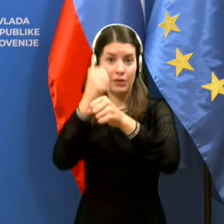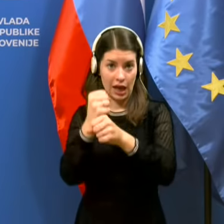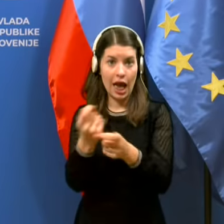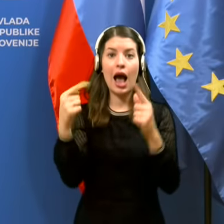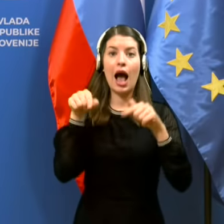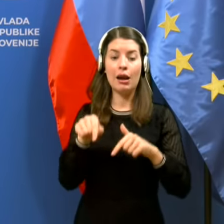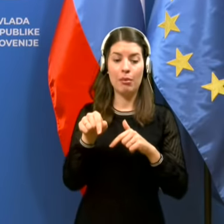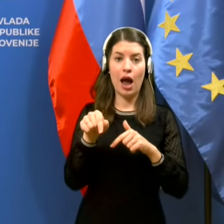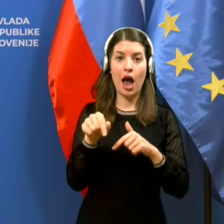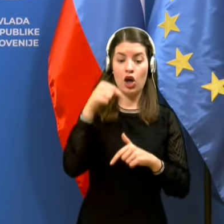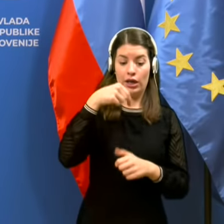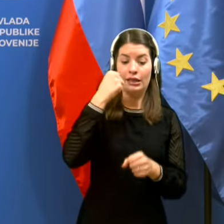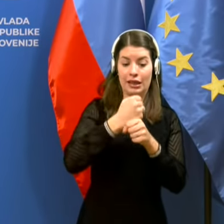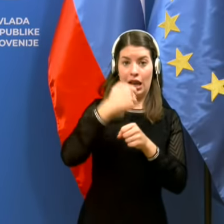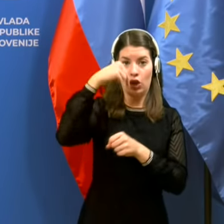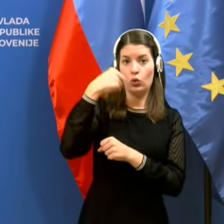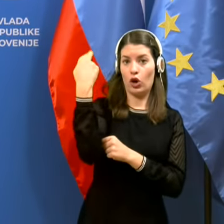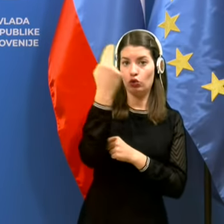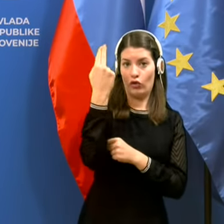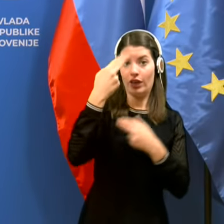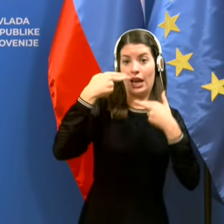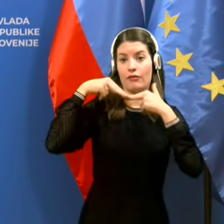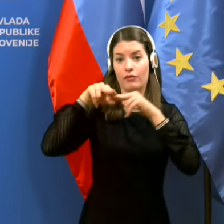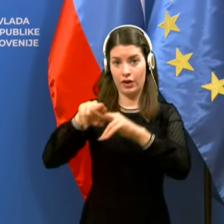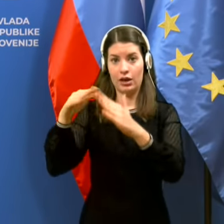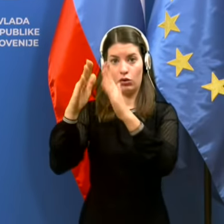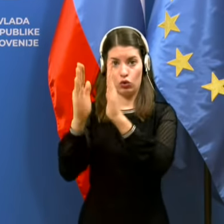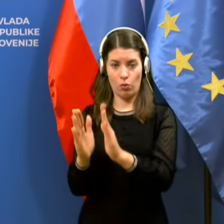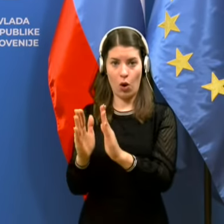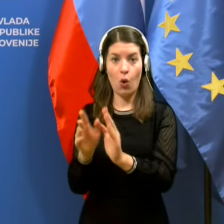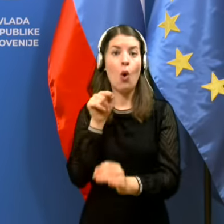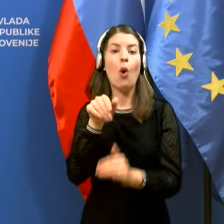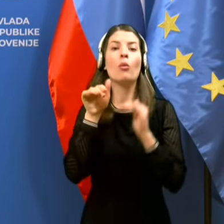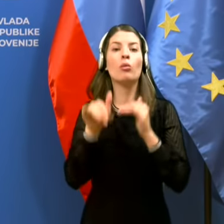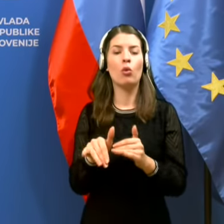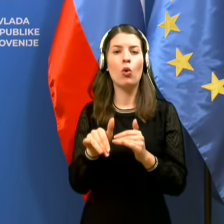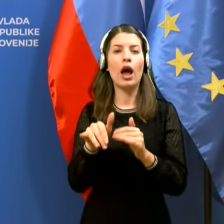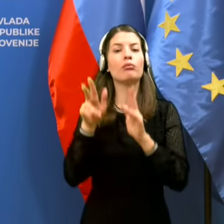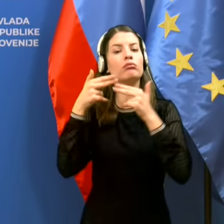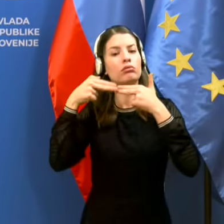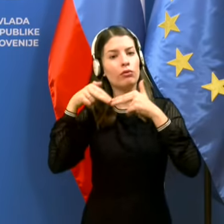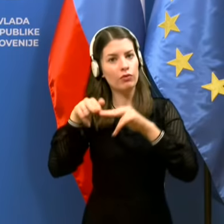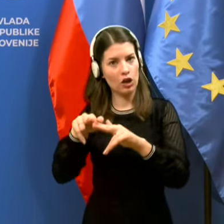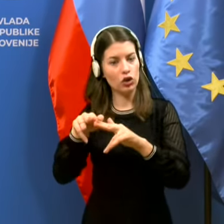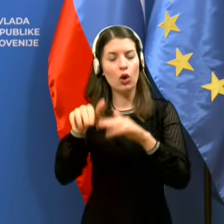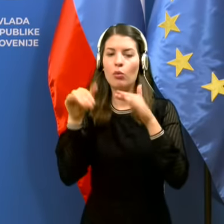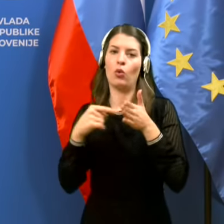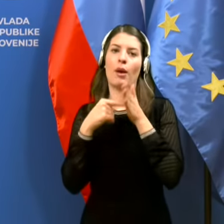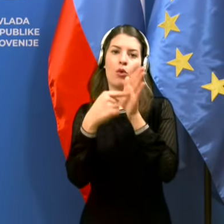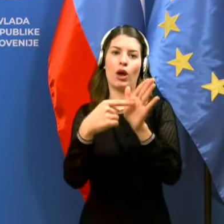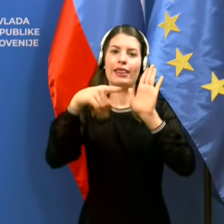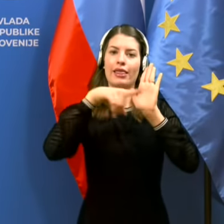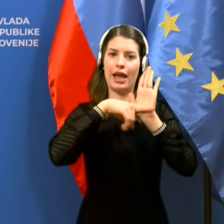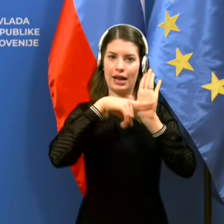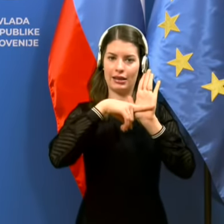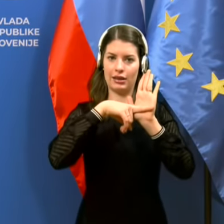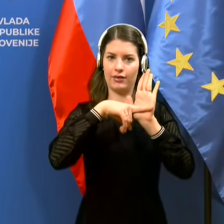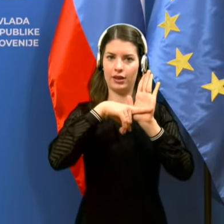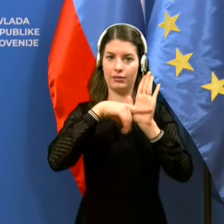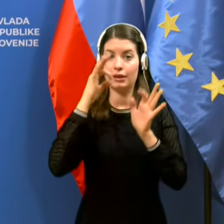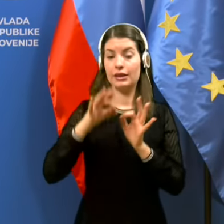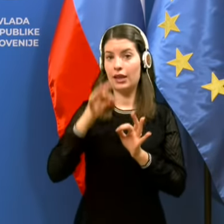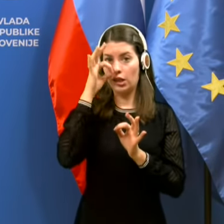Slovenije v Tujino, ko gre na delo, more seveda obvračanju imeti seveda takšen negativni test.